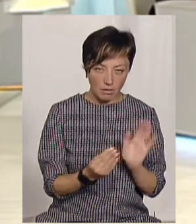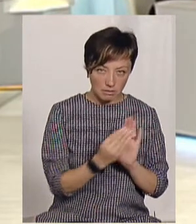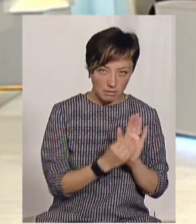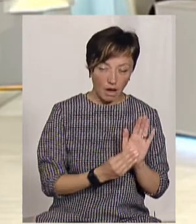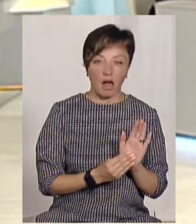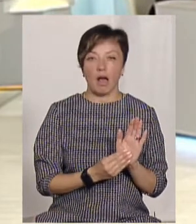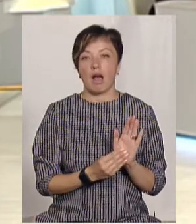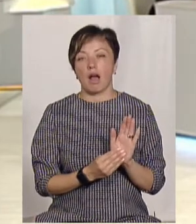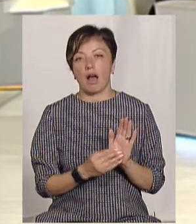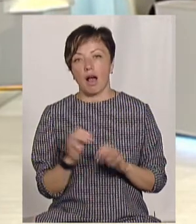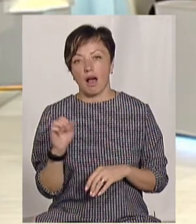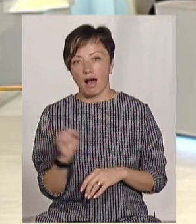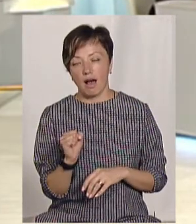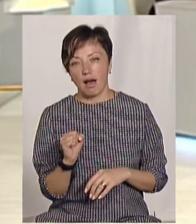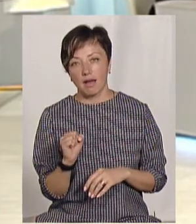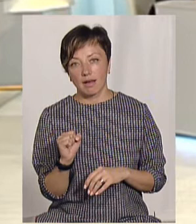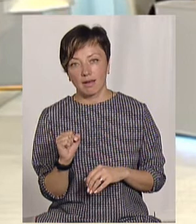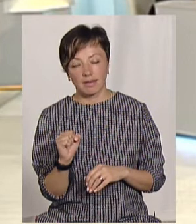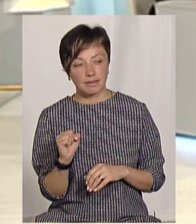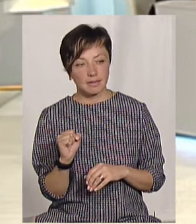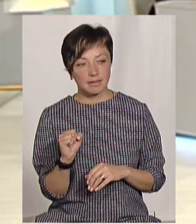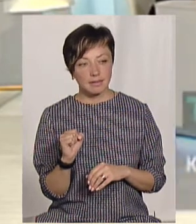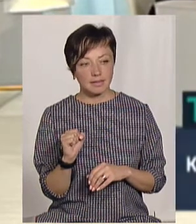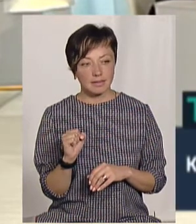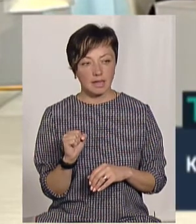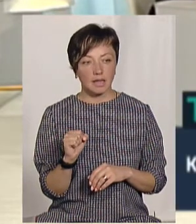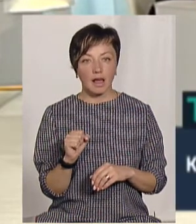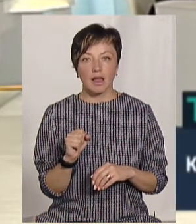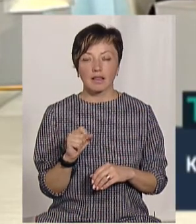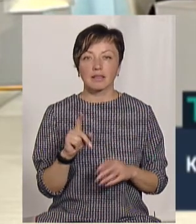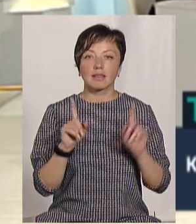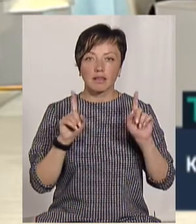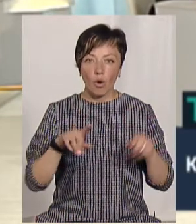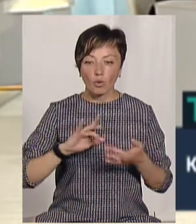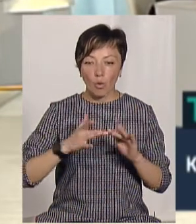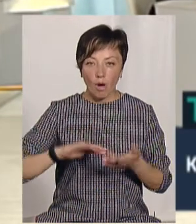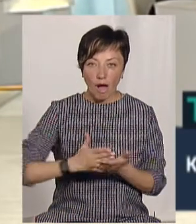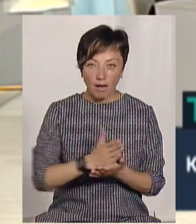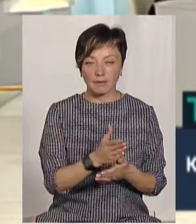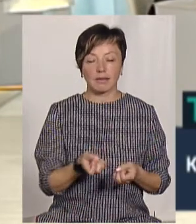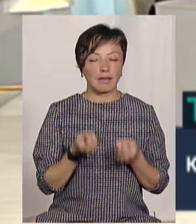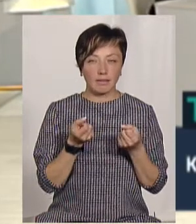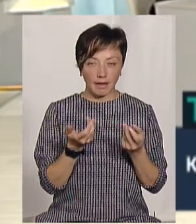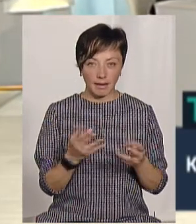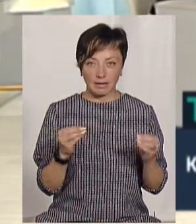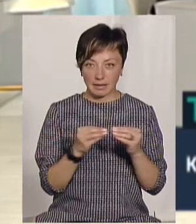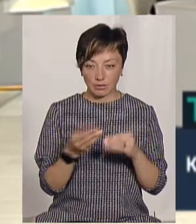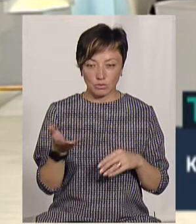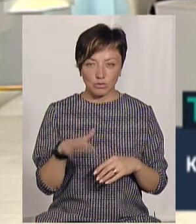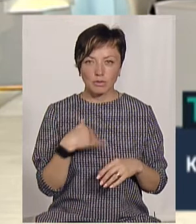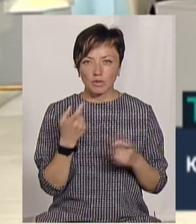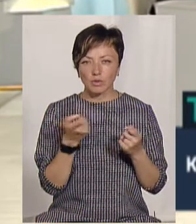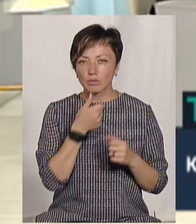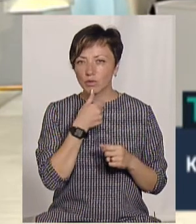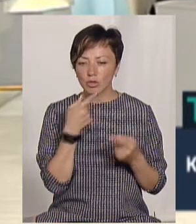Ага. 9 на карті, але на самій, на Google-карті теж їх пара десятків. Там теж багато. Єдине, що ми просто